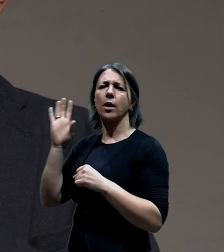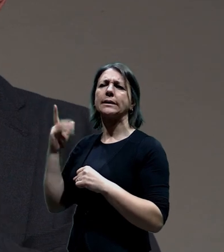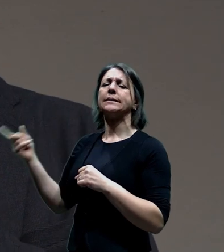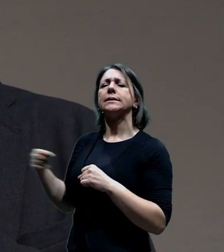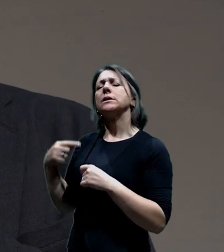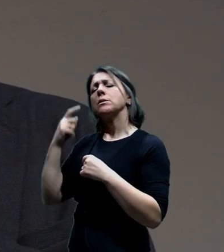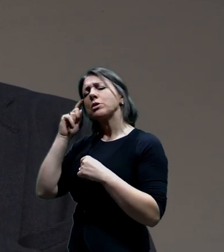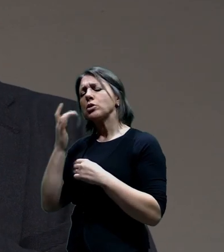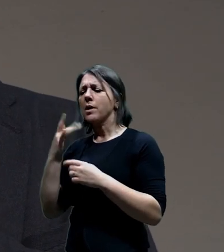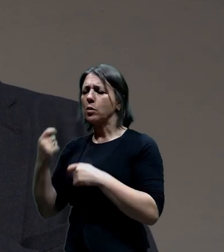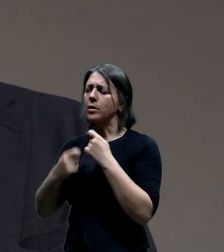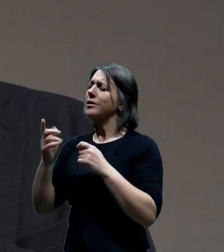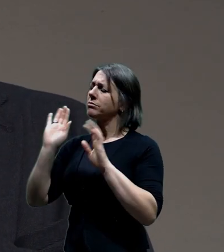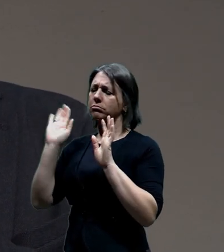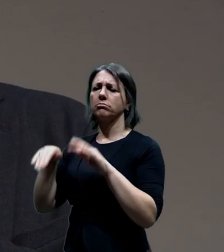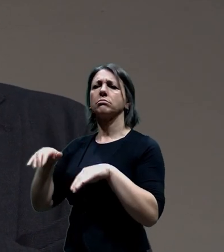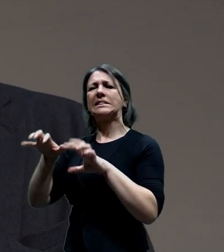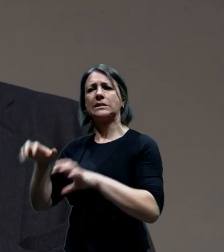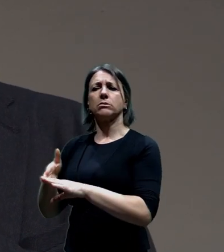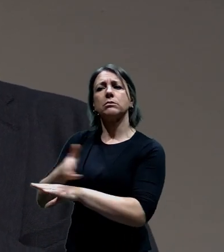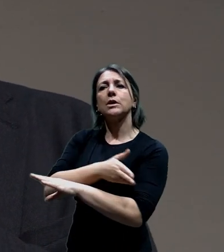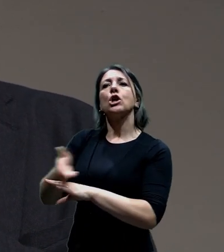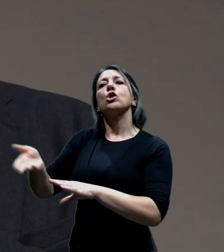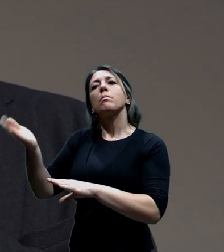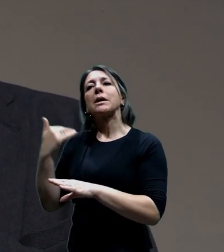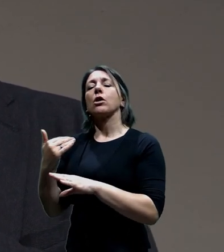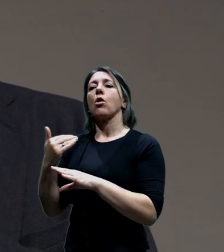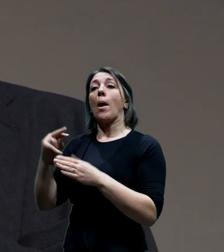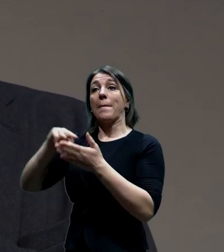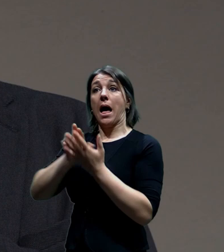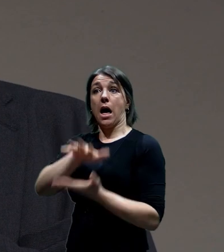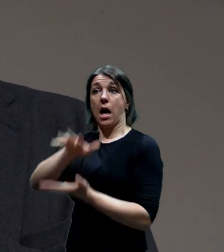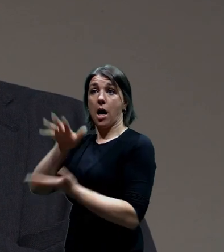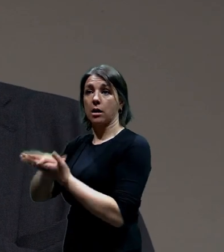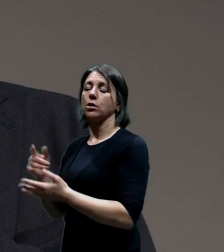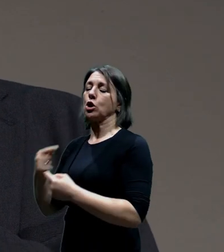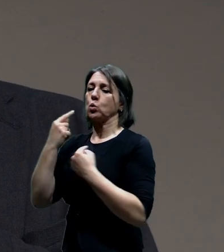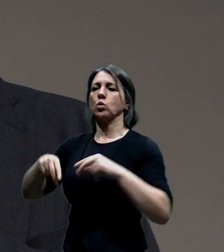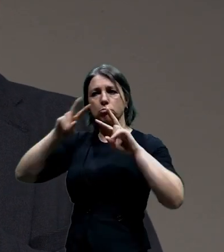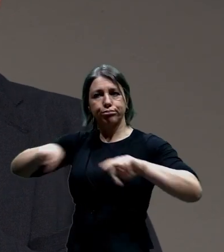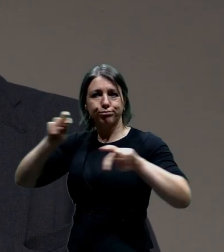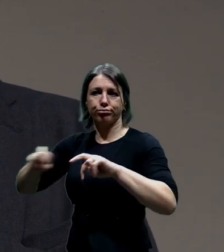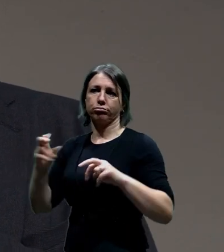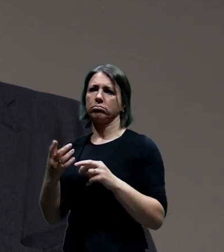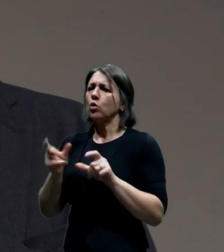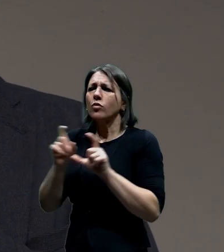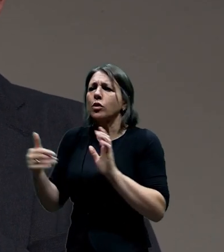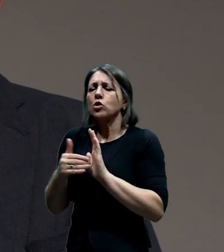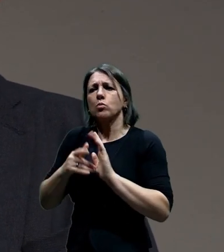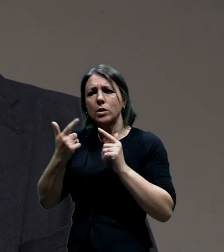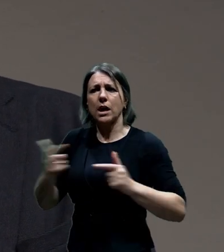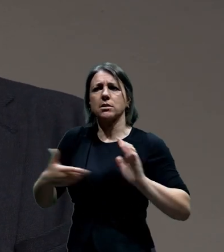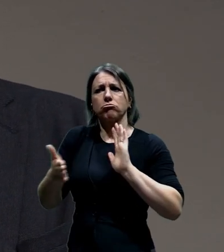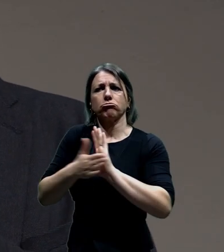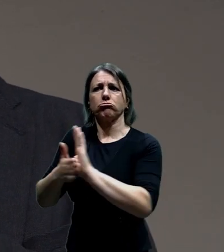posoudíme a zkusíme z toho územního rozvoje na základě jasných faktorů posoudit,